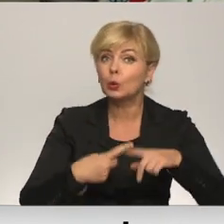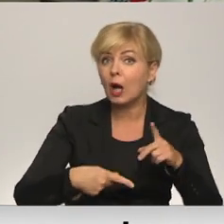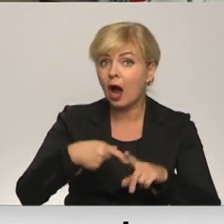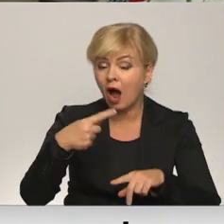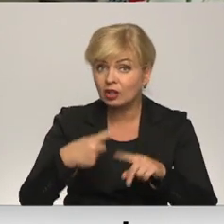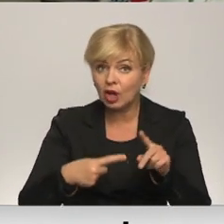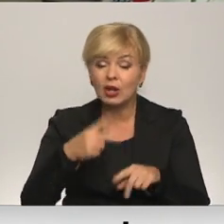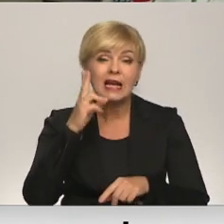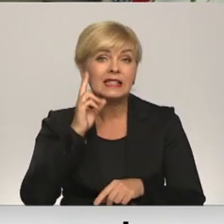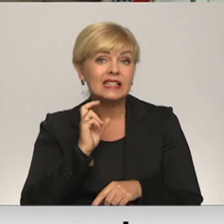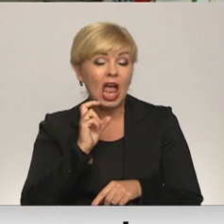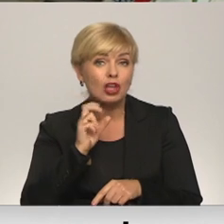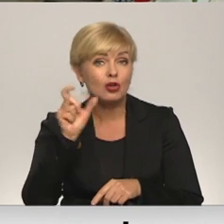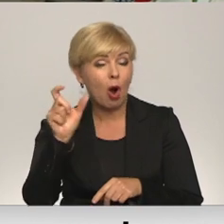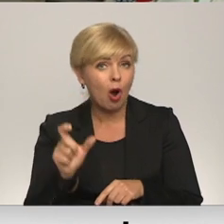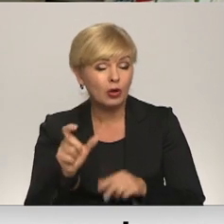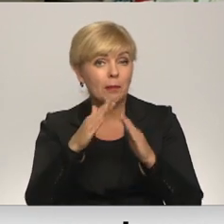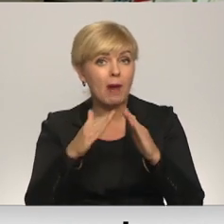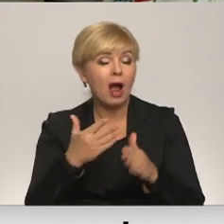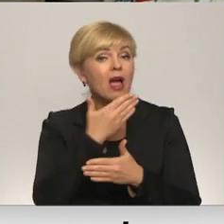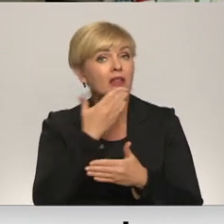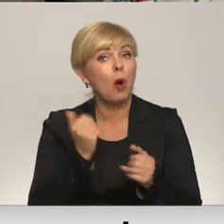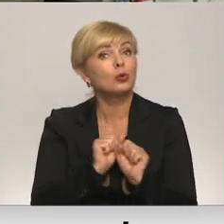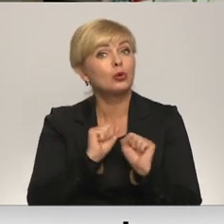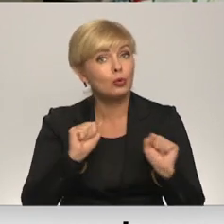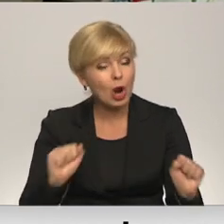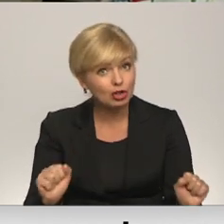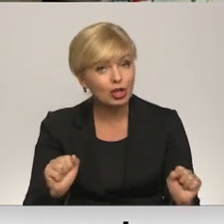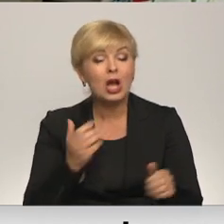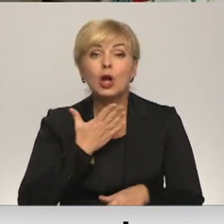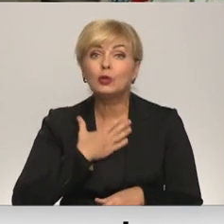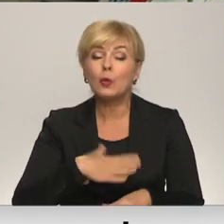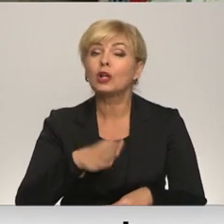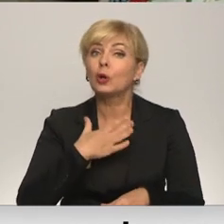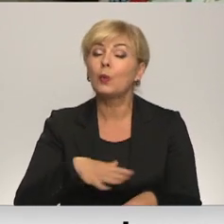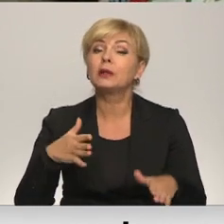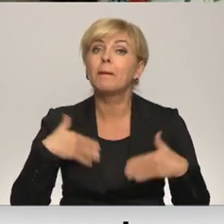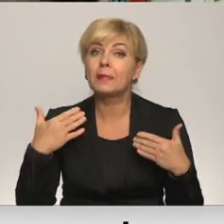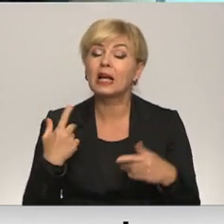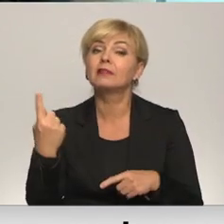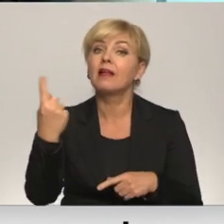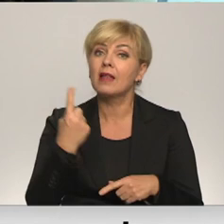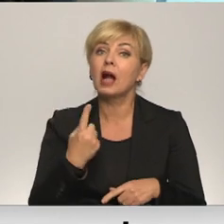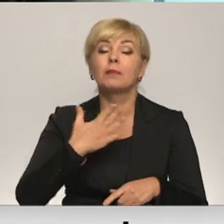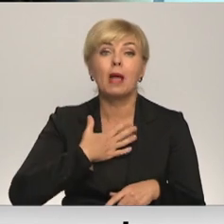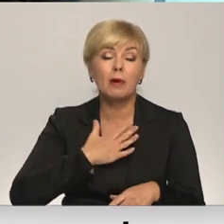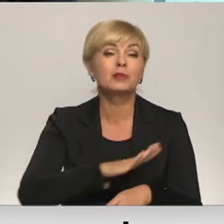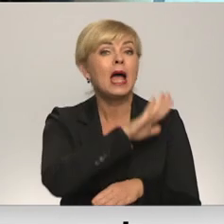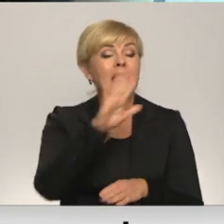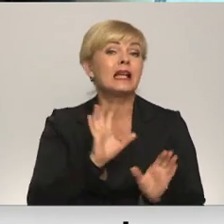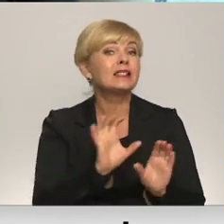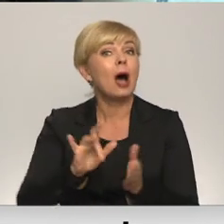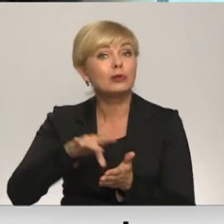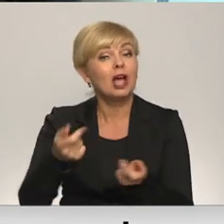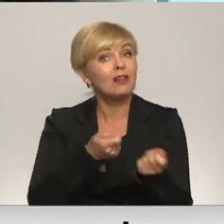senioru mājās varbūt ir nedroši. Un tagad mēs ļoti priecātos, ja nākta pie mūsu. Dienas apropas centra